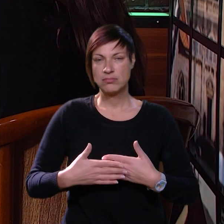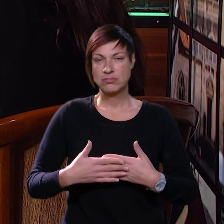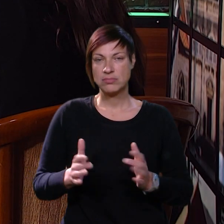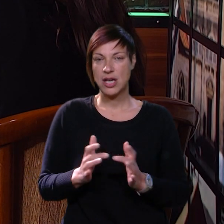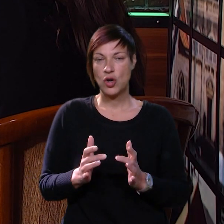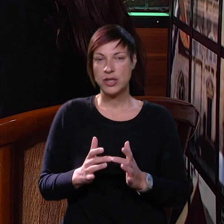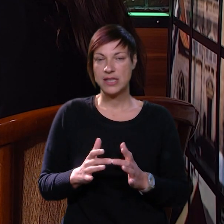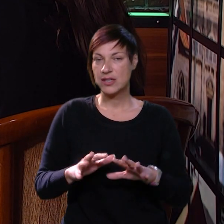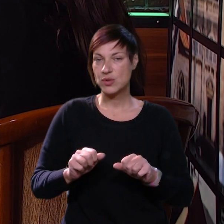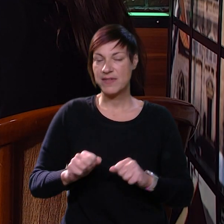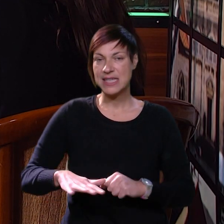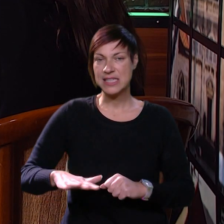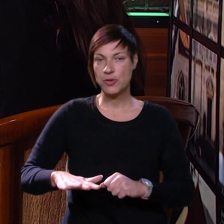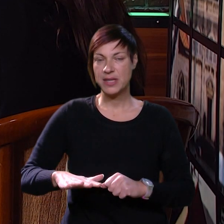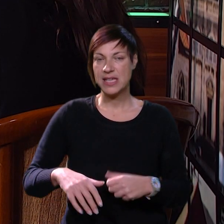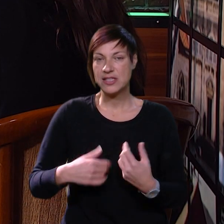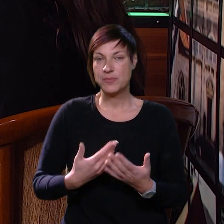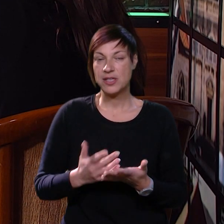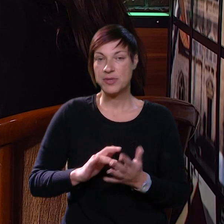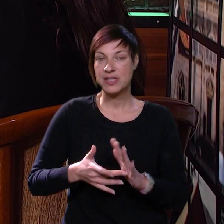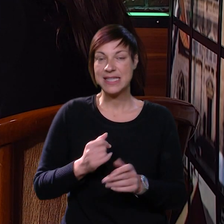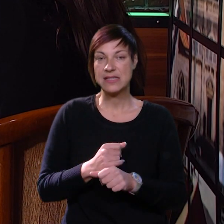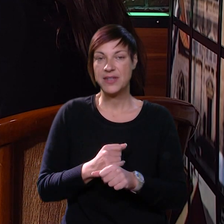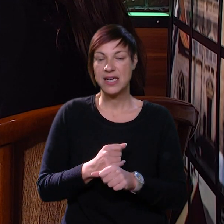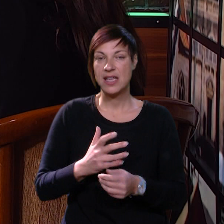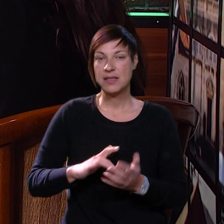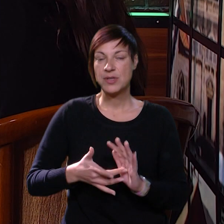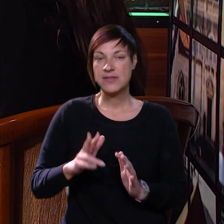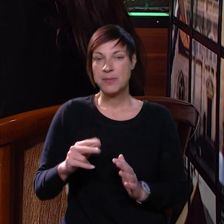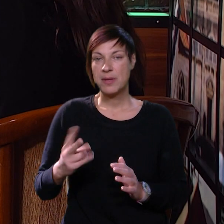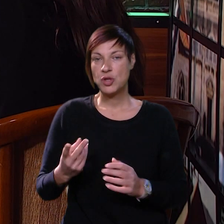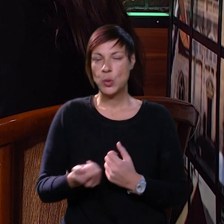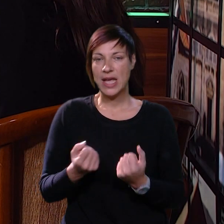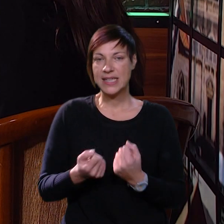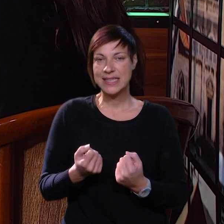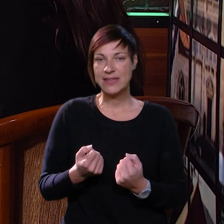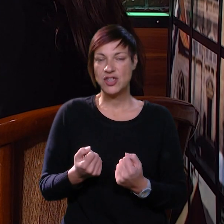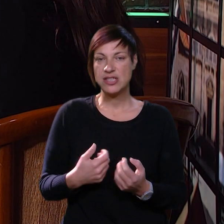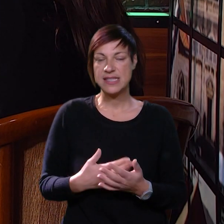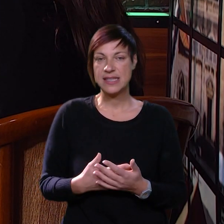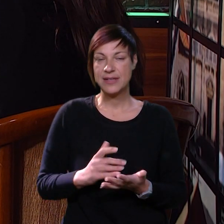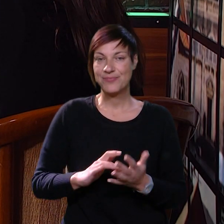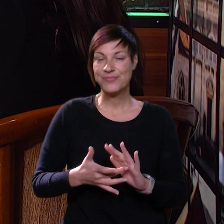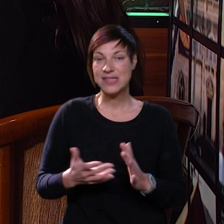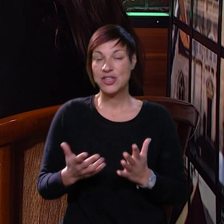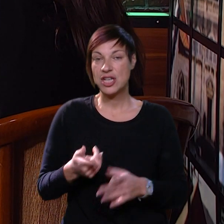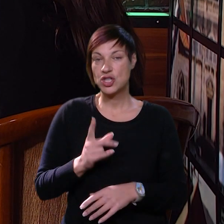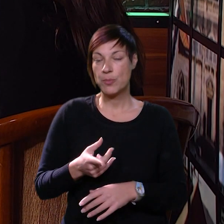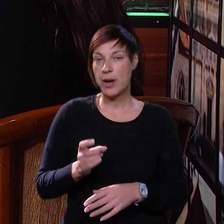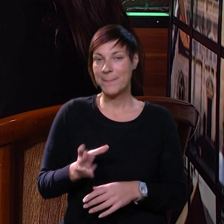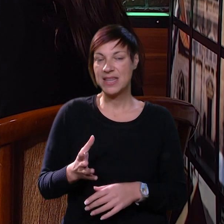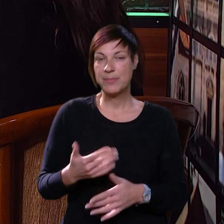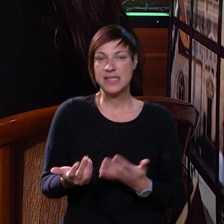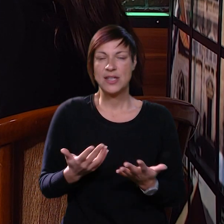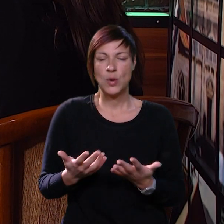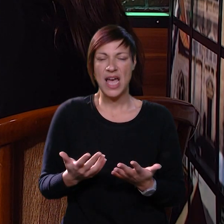neposrednom kontaktu sa vlastitom djecom, s obzirom da svi radimo, svi imamo neke druge aktivnosti i sve to nešto